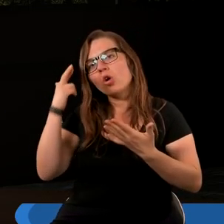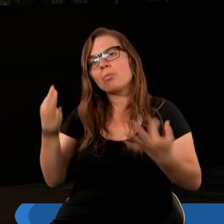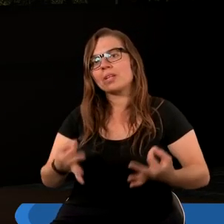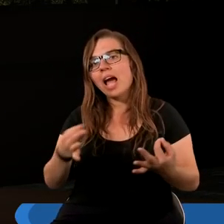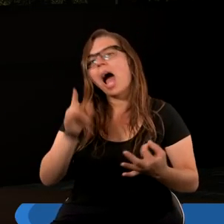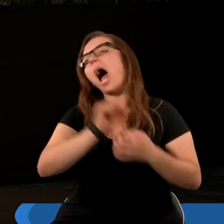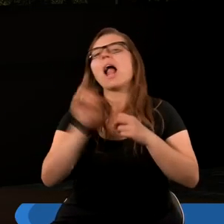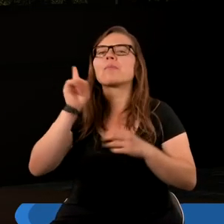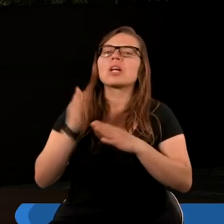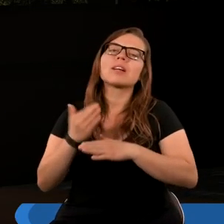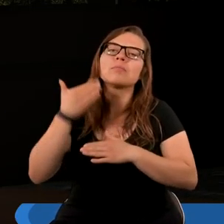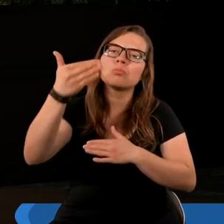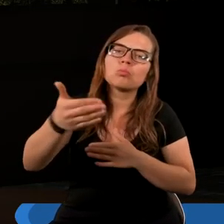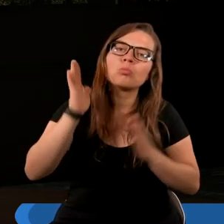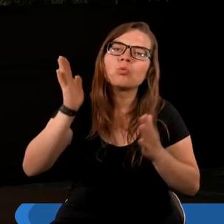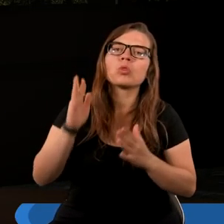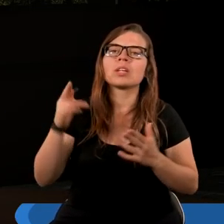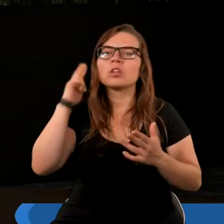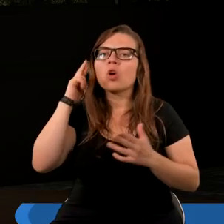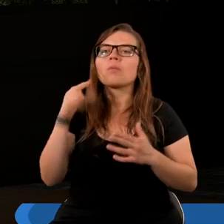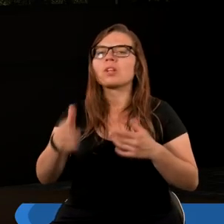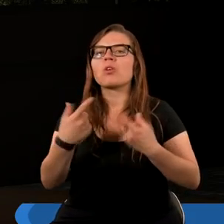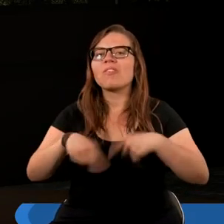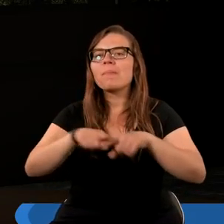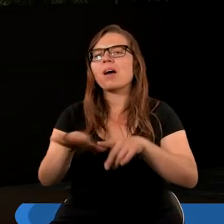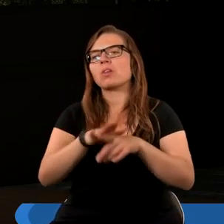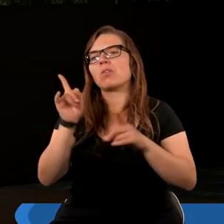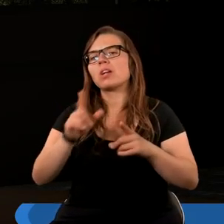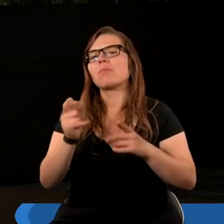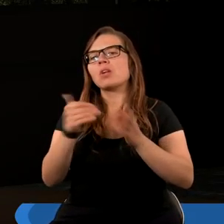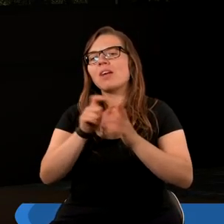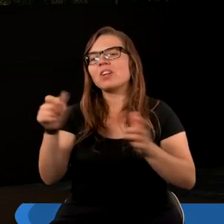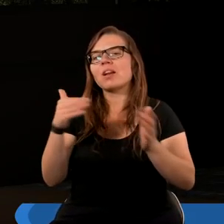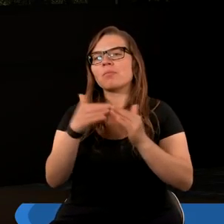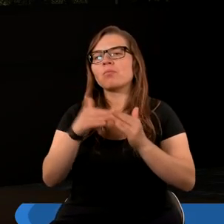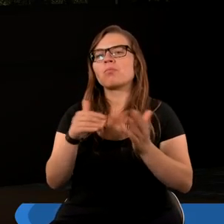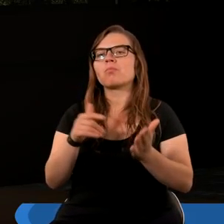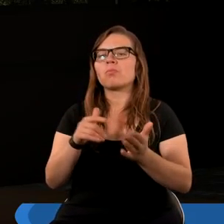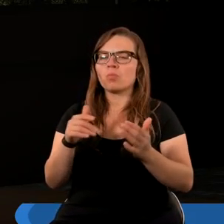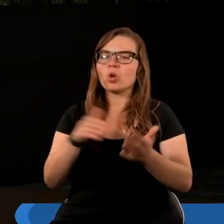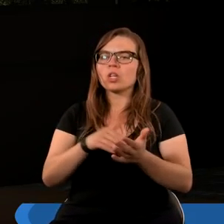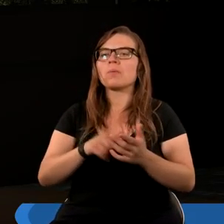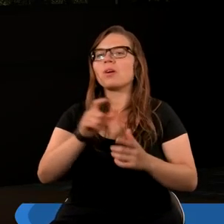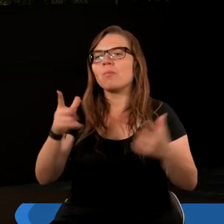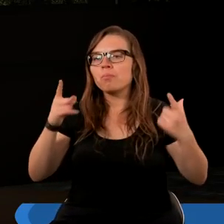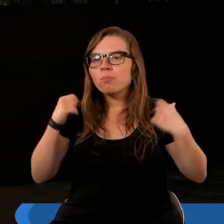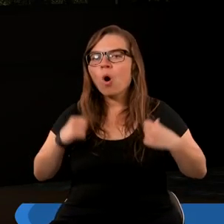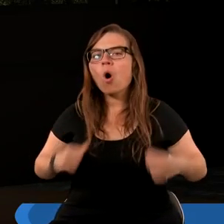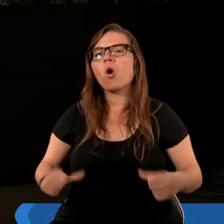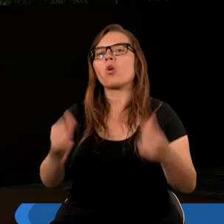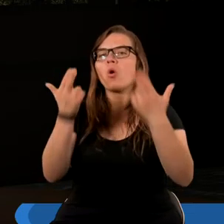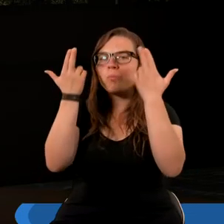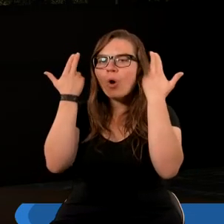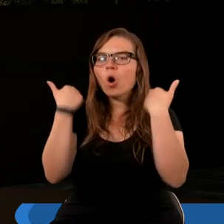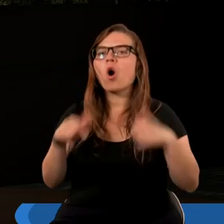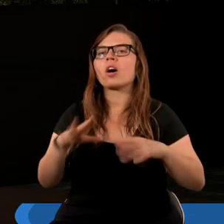da teraz, albo nam da w momencie, jak to proroctwo będzie się wypełniało. Gdy będzie nam potrzebne. ogromnie dużo pokory i cierpliwości, i